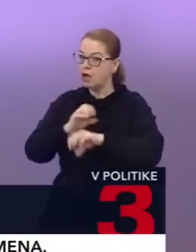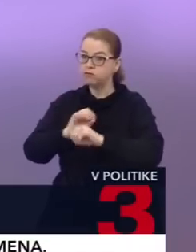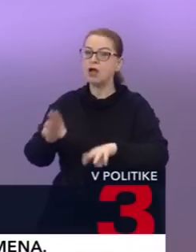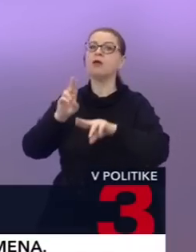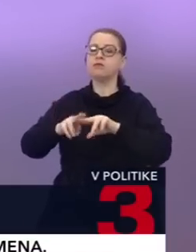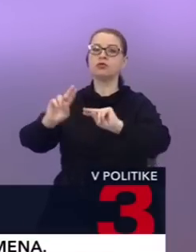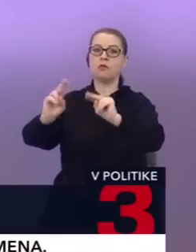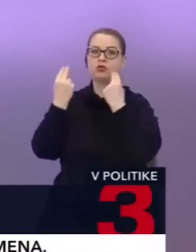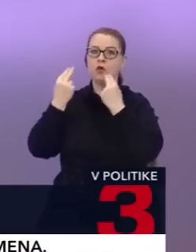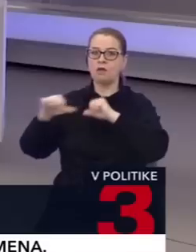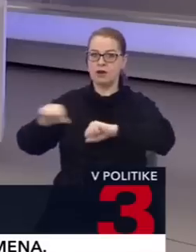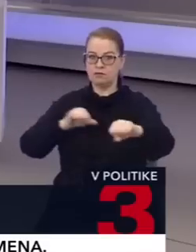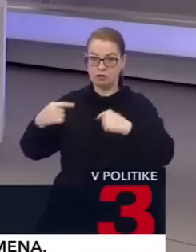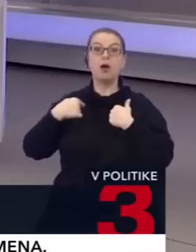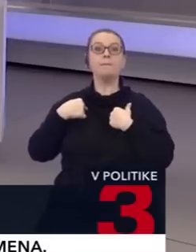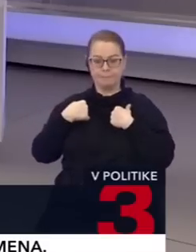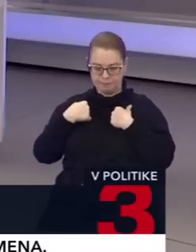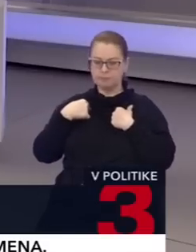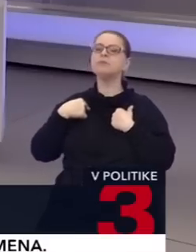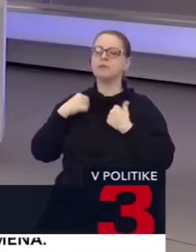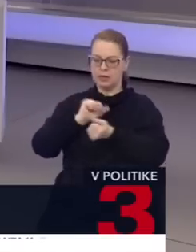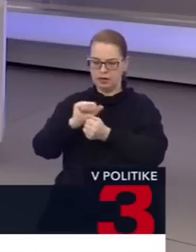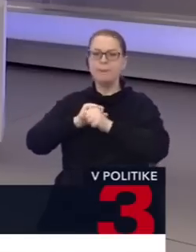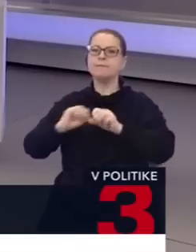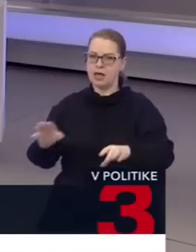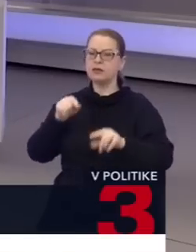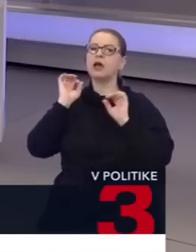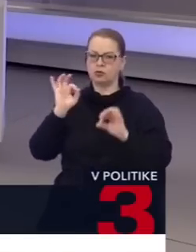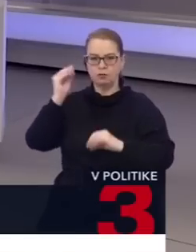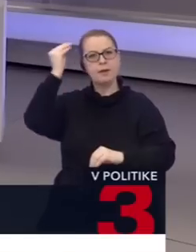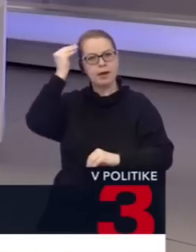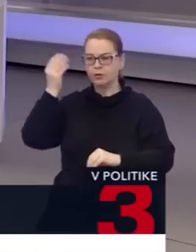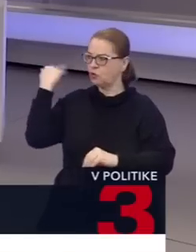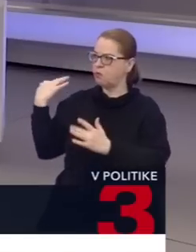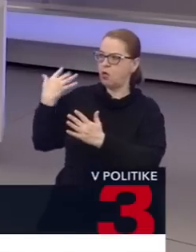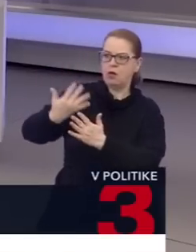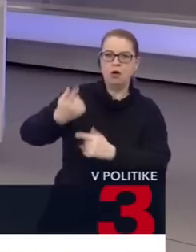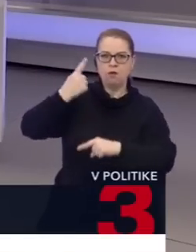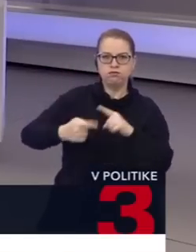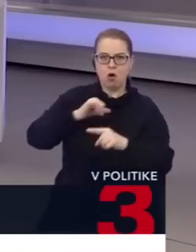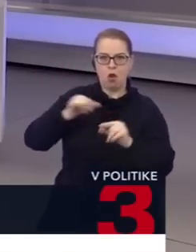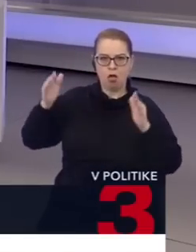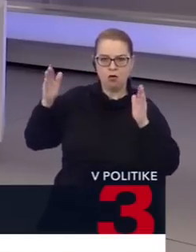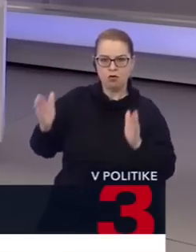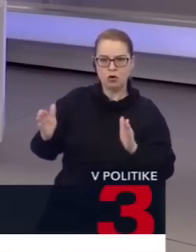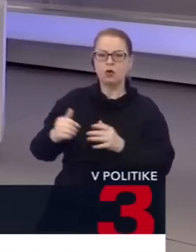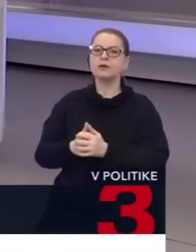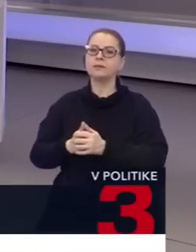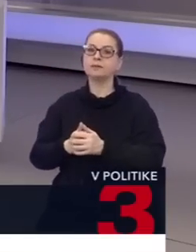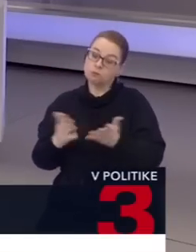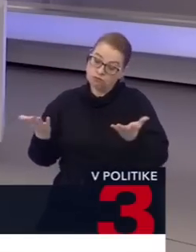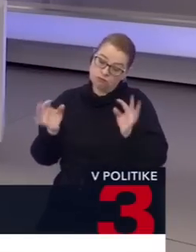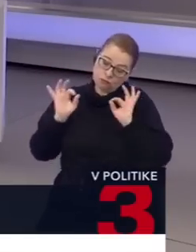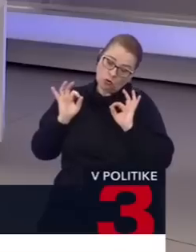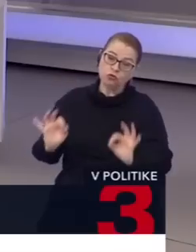Matovičovi. To my média veľmi dobre pamätáme, bolo to celý ten uplynulý pol rok. Takže preto som aj ja pristúpil k tomu kroku, že dobre teda, ak